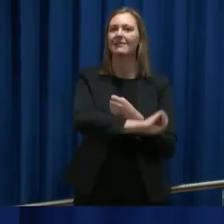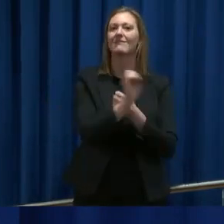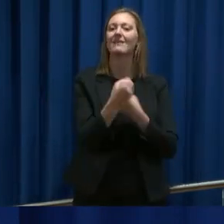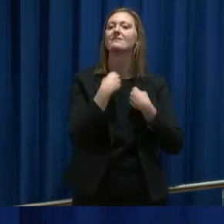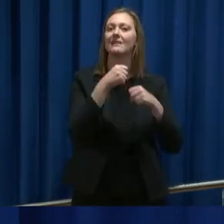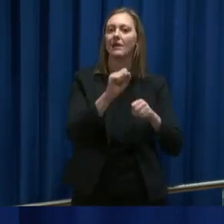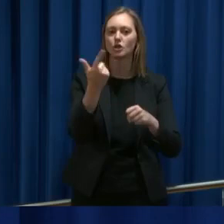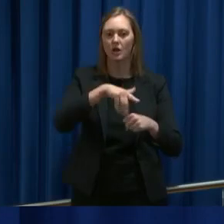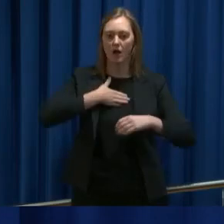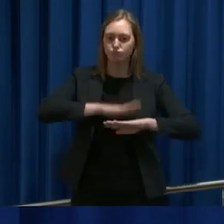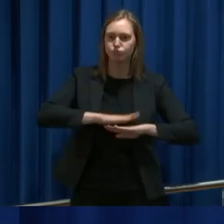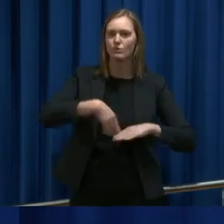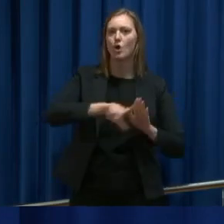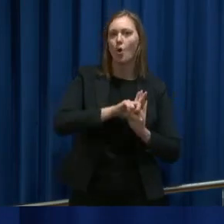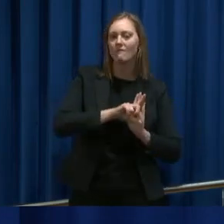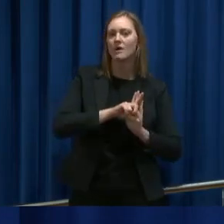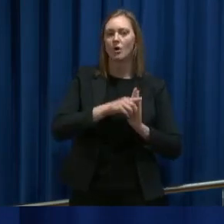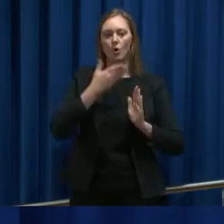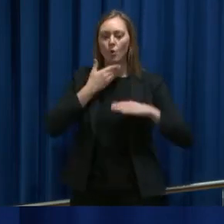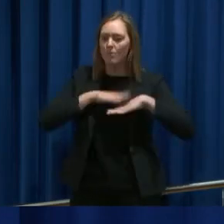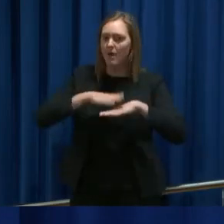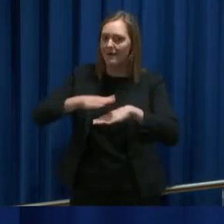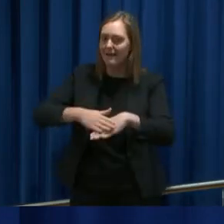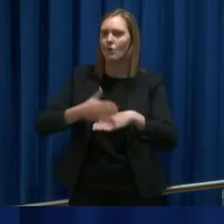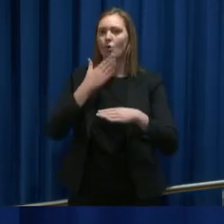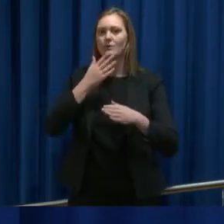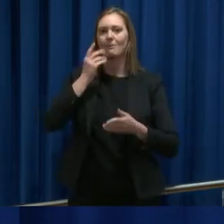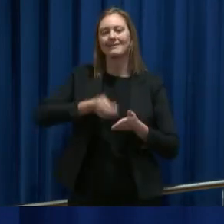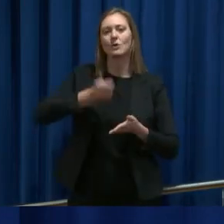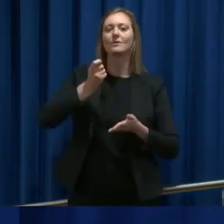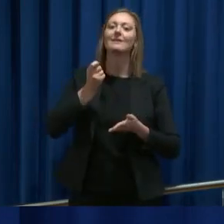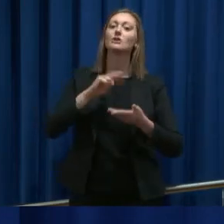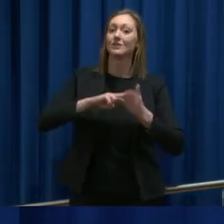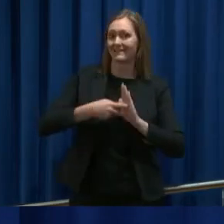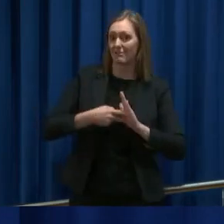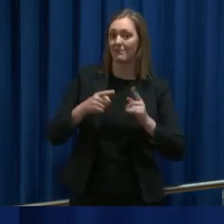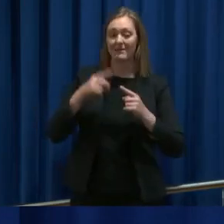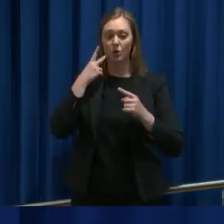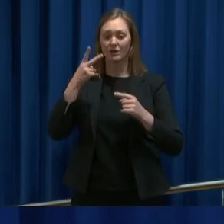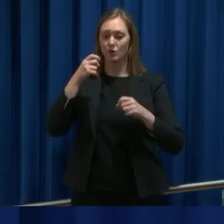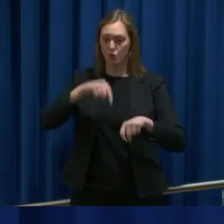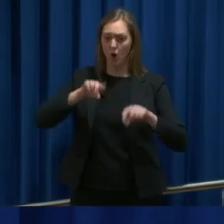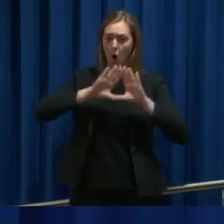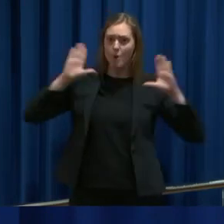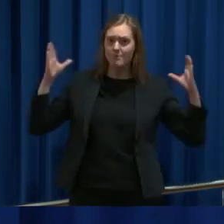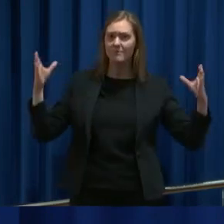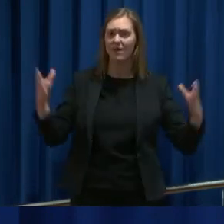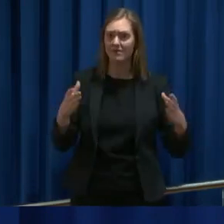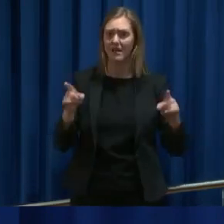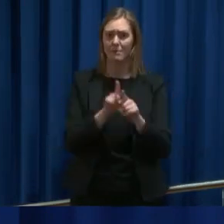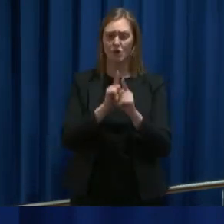lovverk for, godt planverk for og godt beslutningssystem for. Men når det blir så omfattende som det som det blir nå, så vil